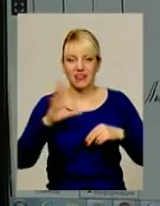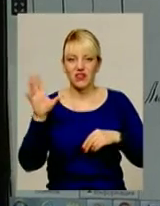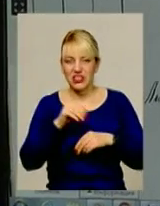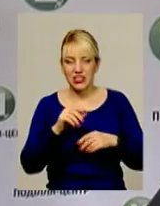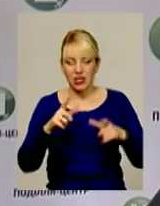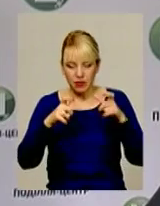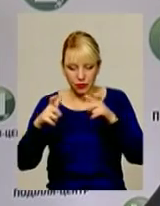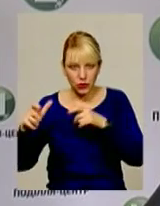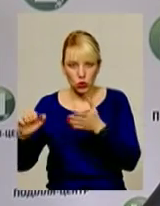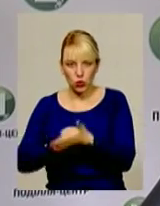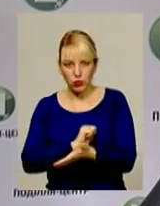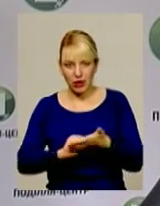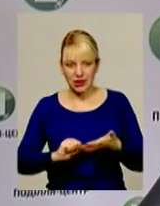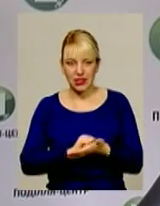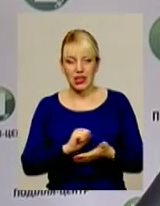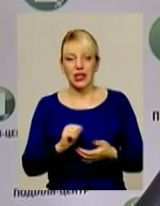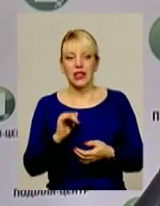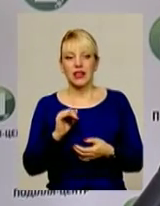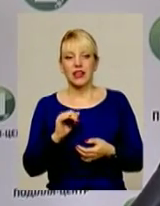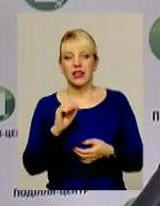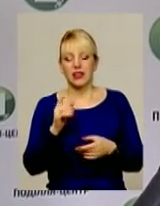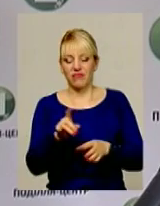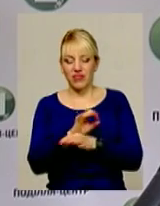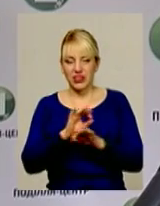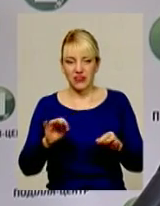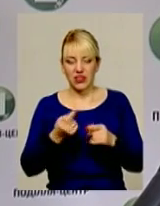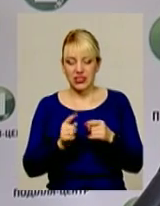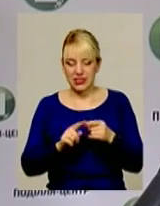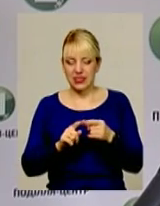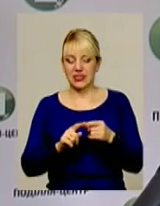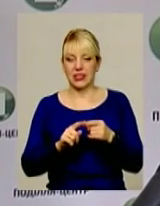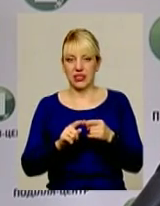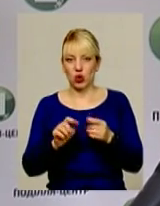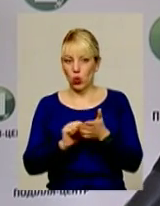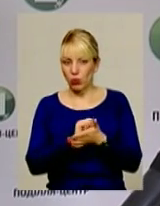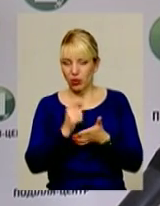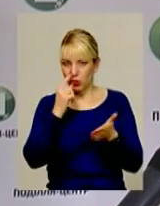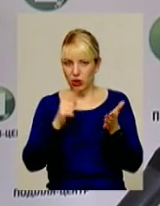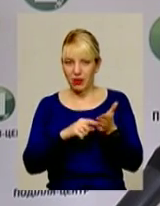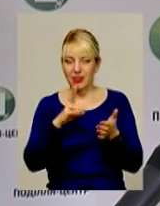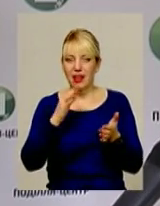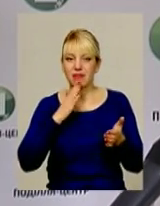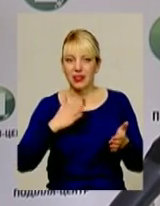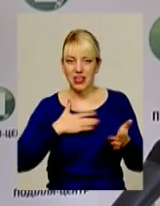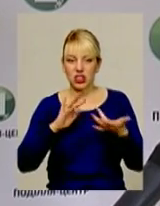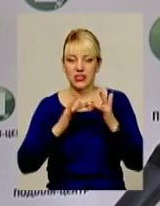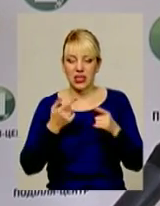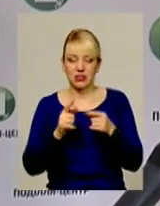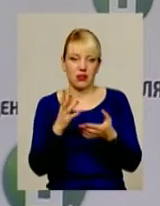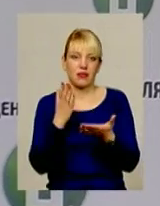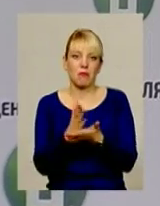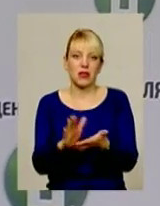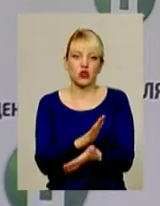в архівах, вони в ідеалі, потрапляючи на наш сайт, стають безкоштовними, доступними для всіх